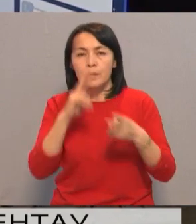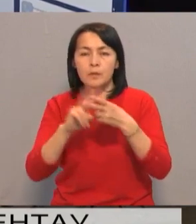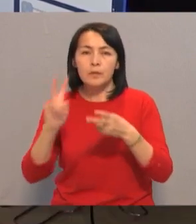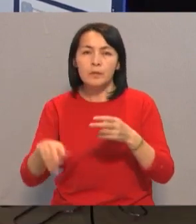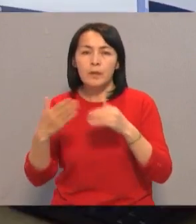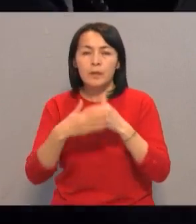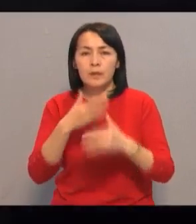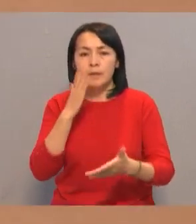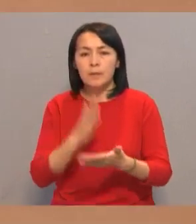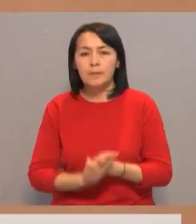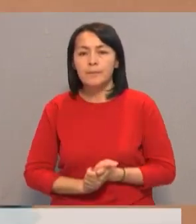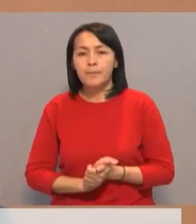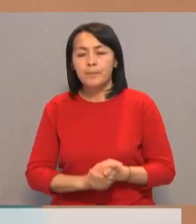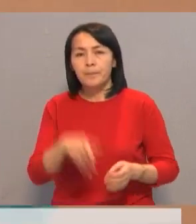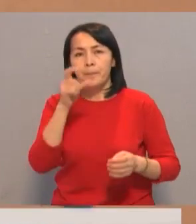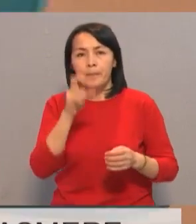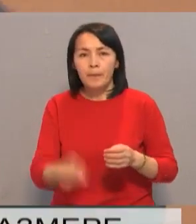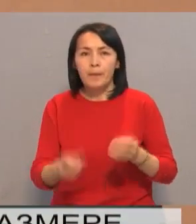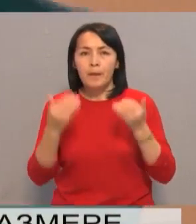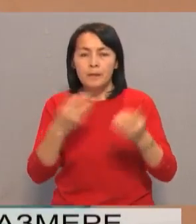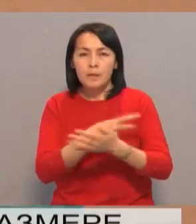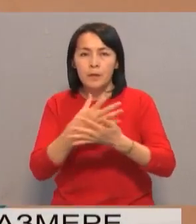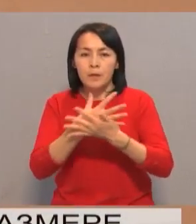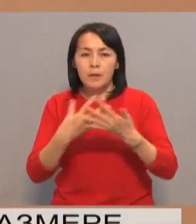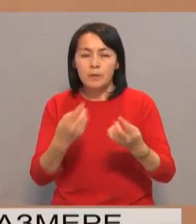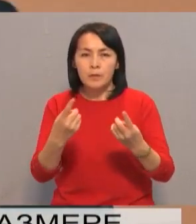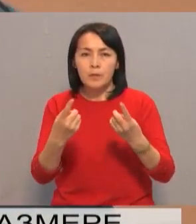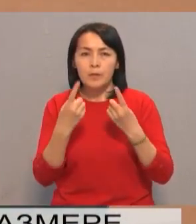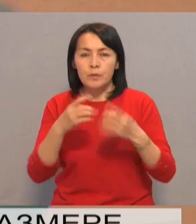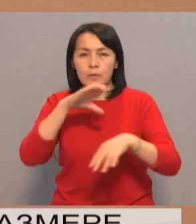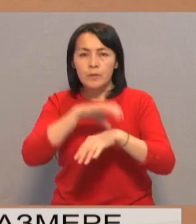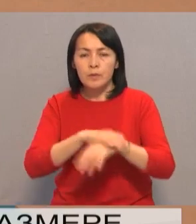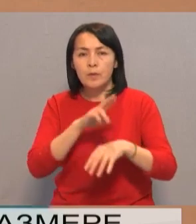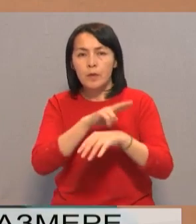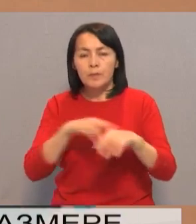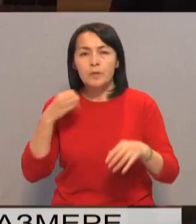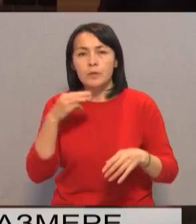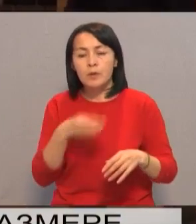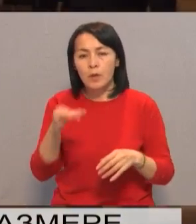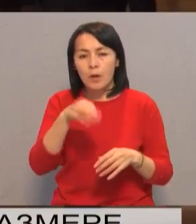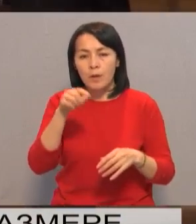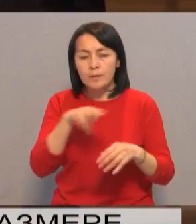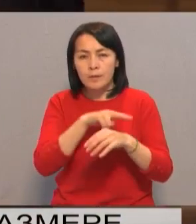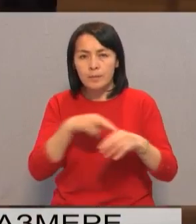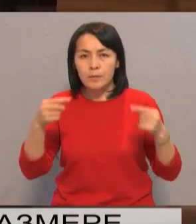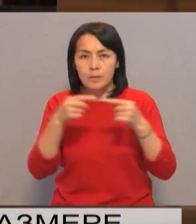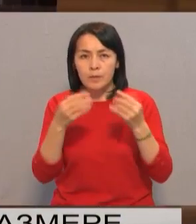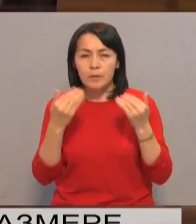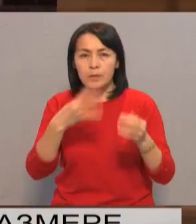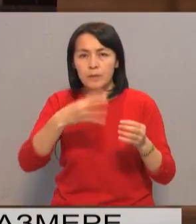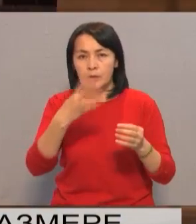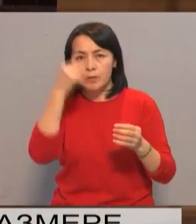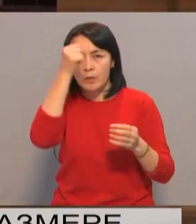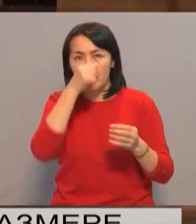15 лет. Подозреваемого в сбытии наркотиков в крупном размере задержали полицейские в Туркестанской области. Полицейские установили 44